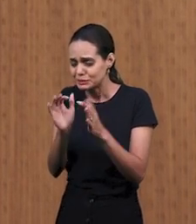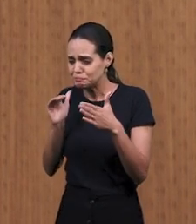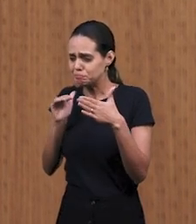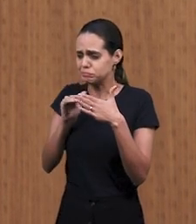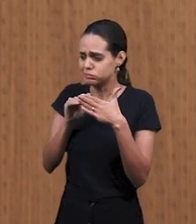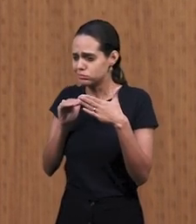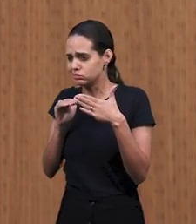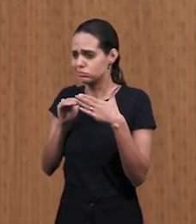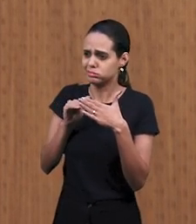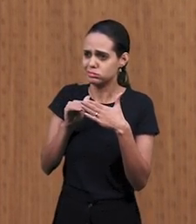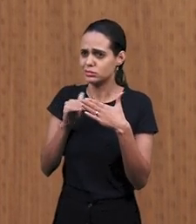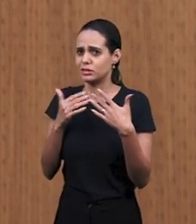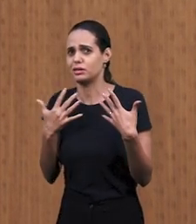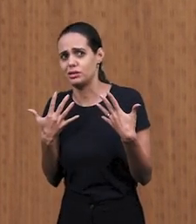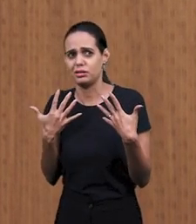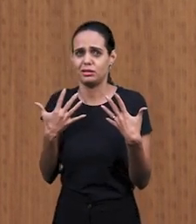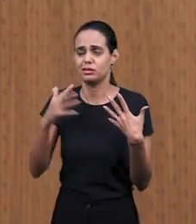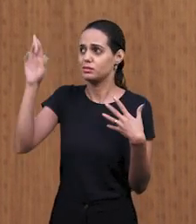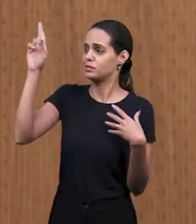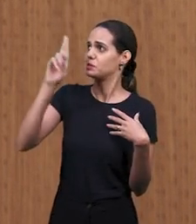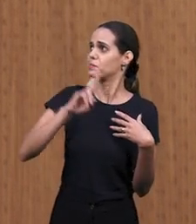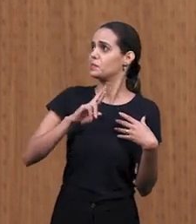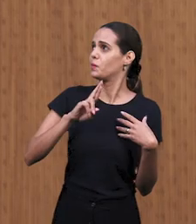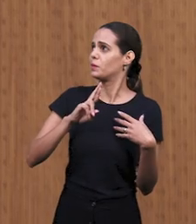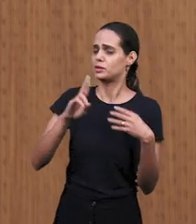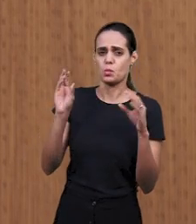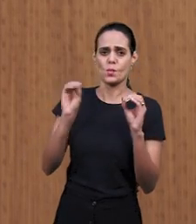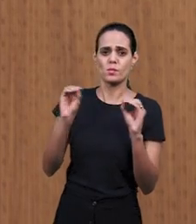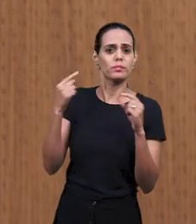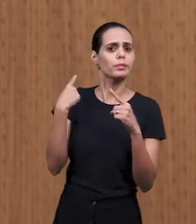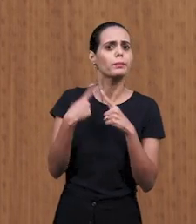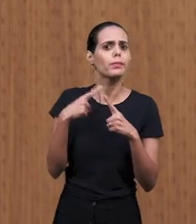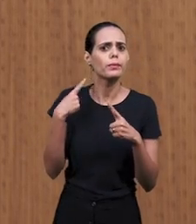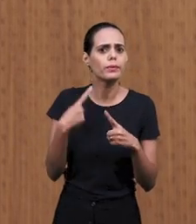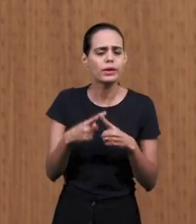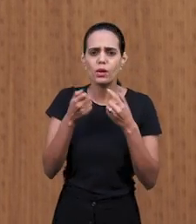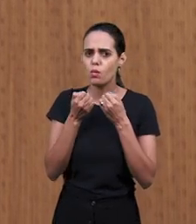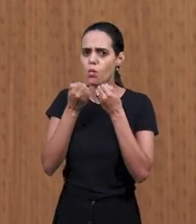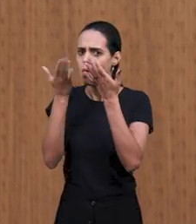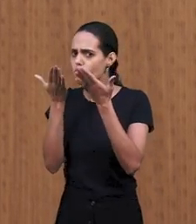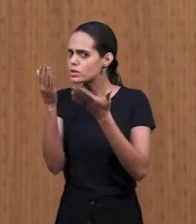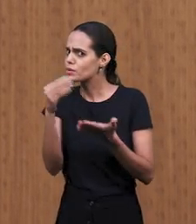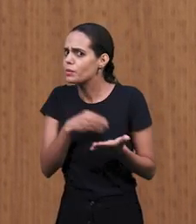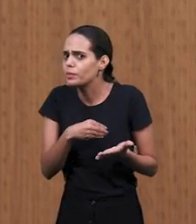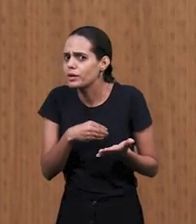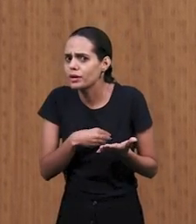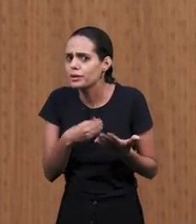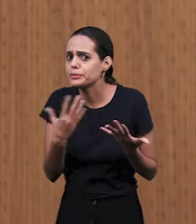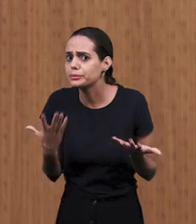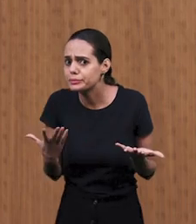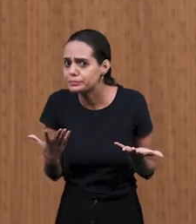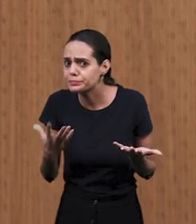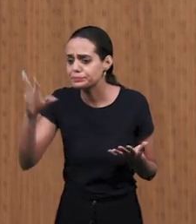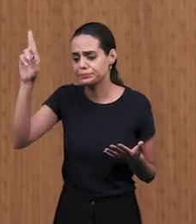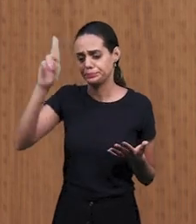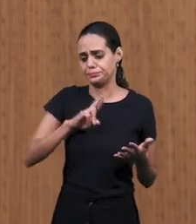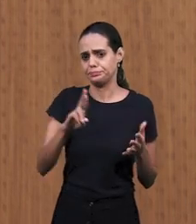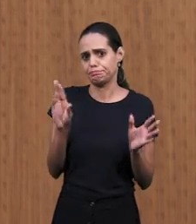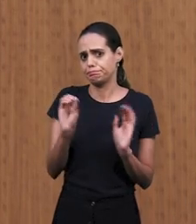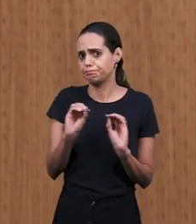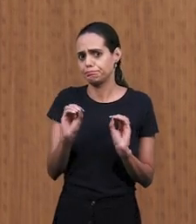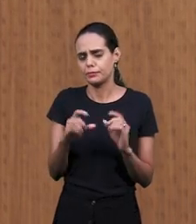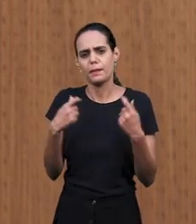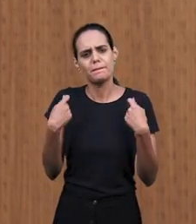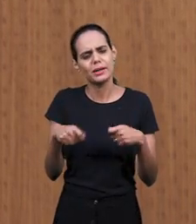на молитву. Поэтому многие аккумулируют грехи и остаются без ответа. Давайте мы помолимся